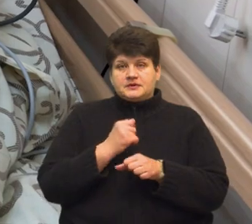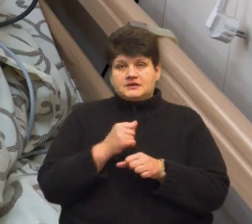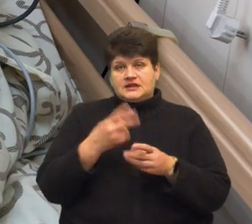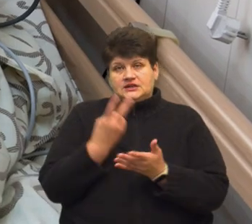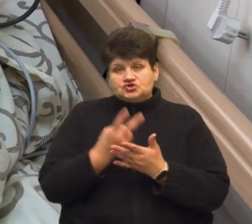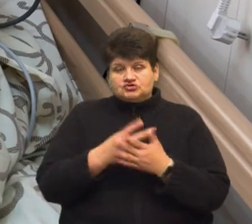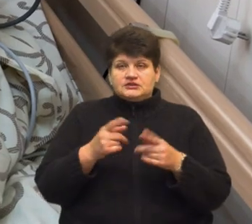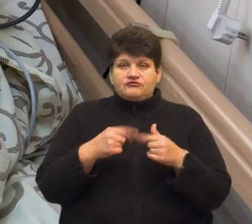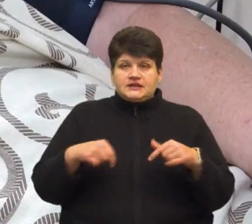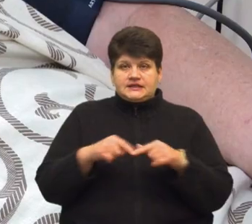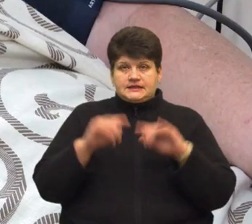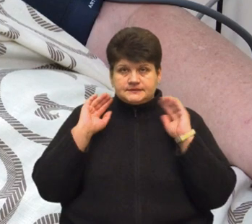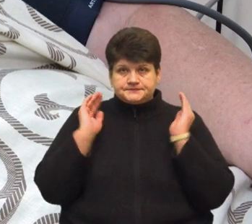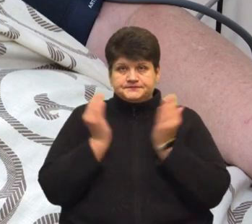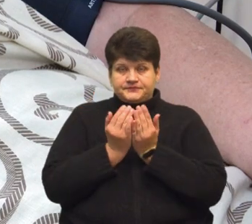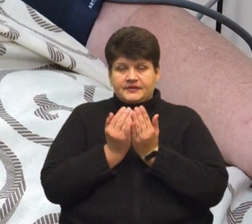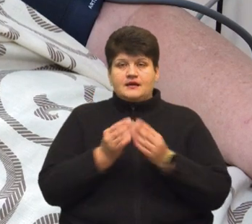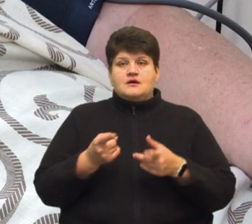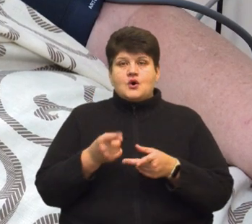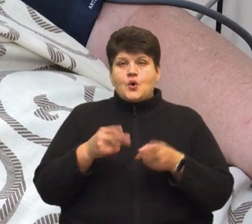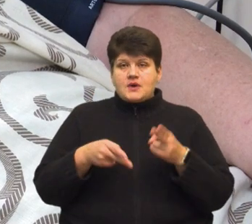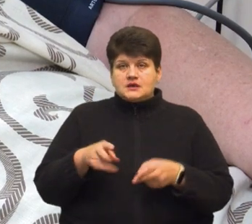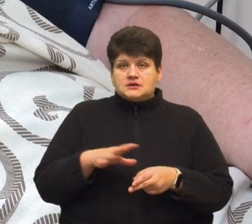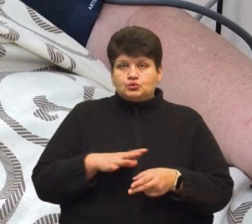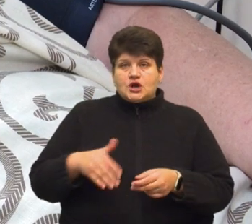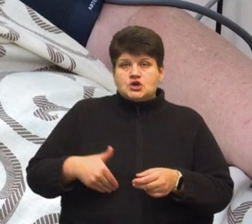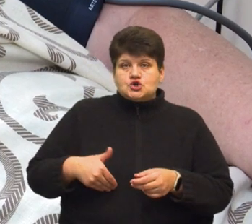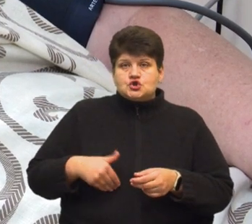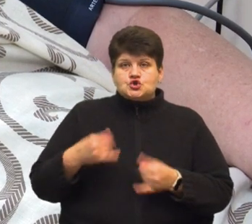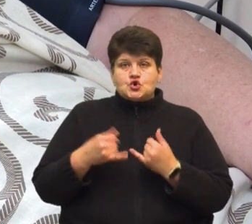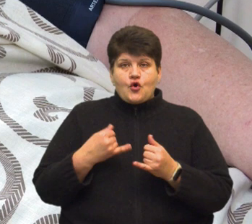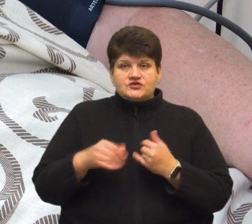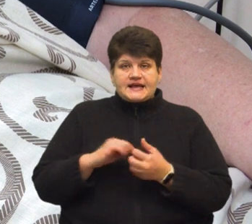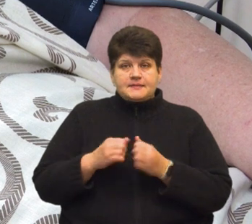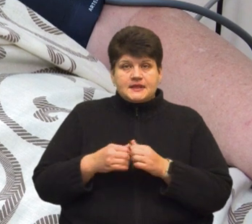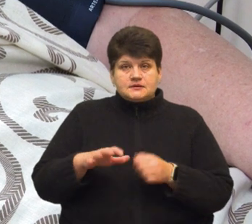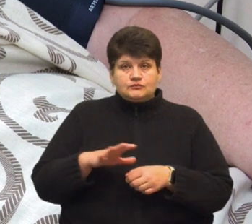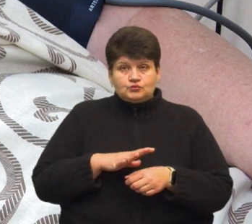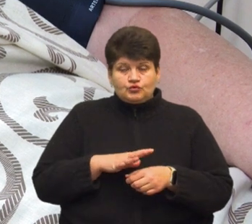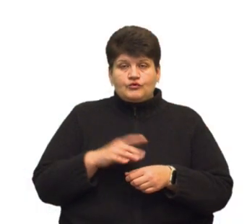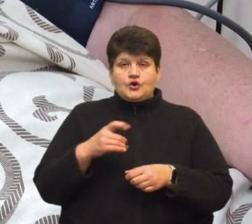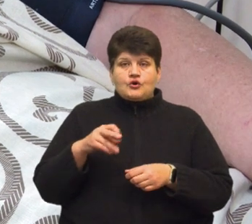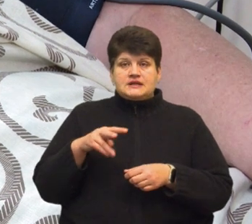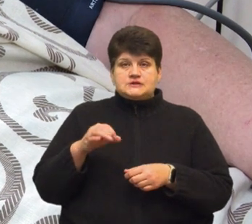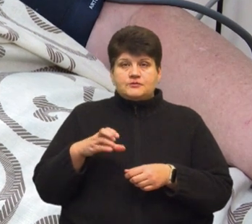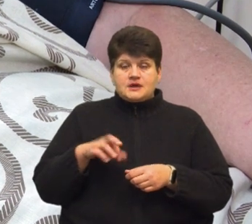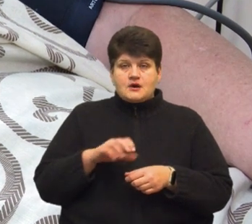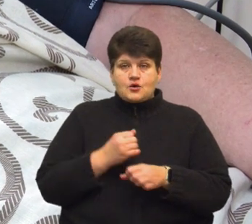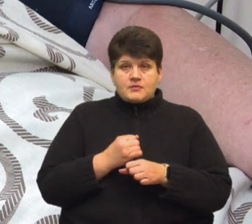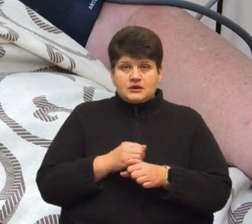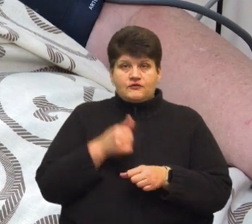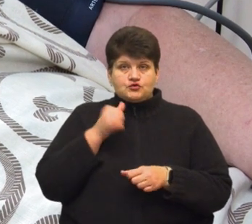терапії Заліщицької лікарні. Операцію на жовчний камінець в жовчному, це холестектомію робили. Вчора мене